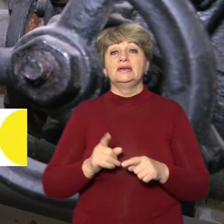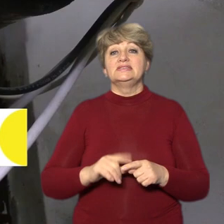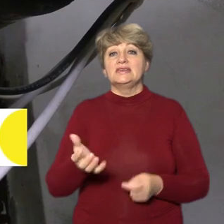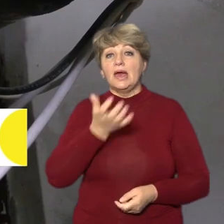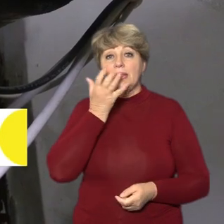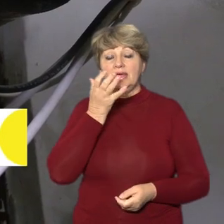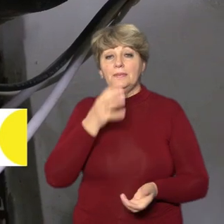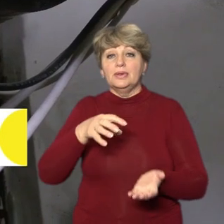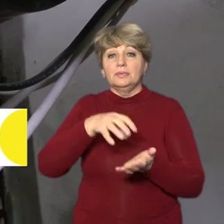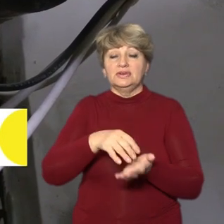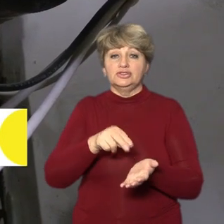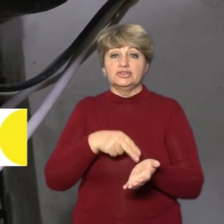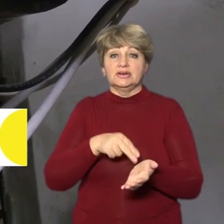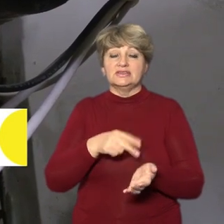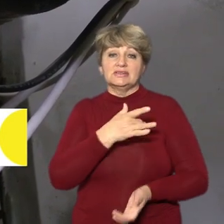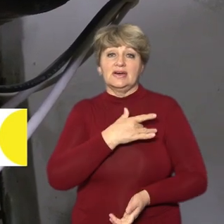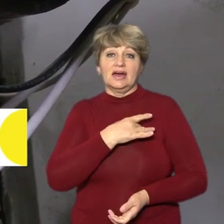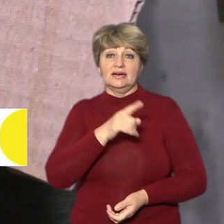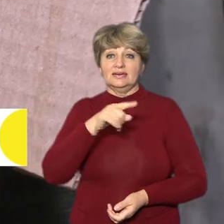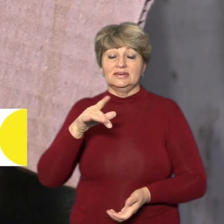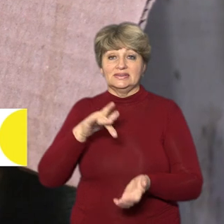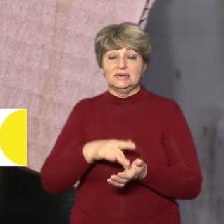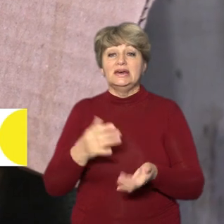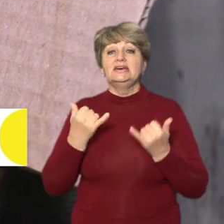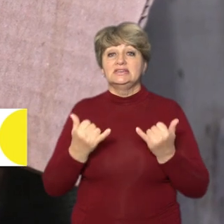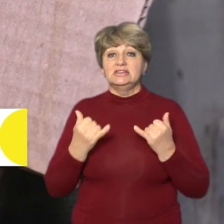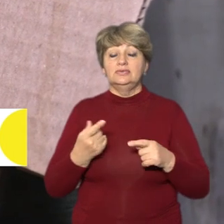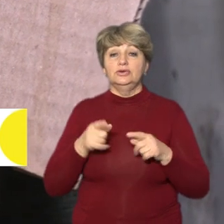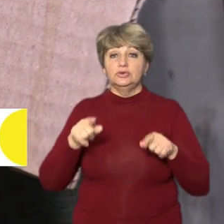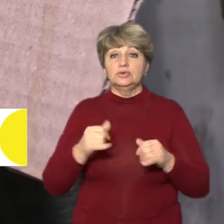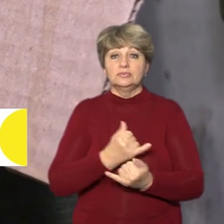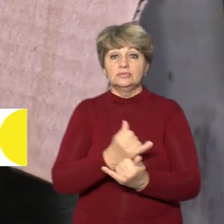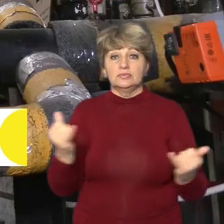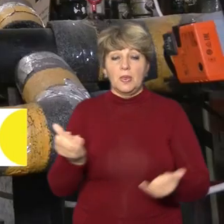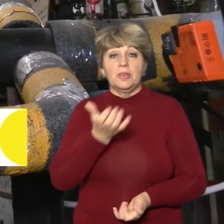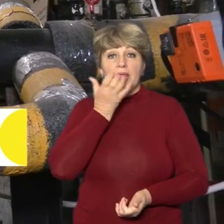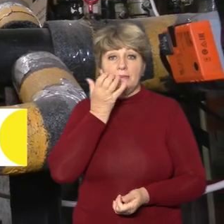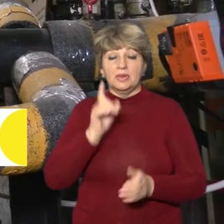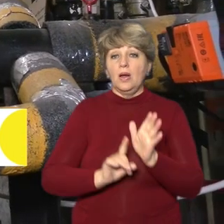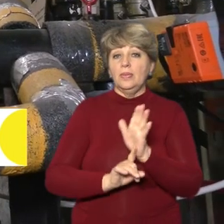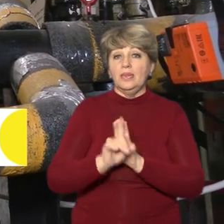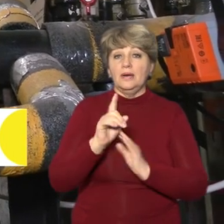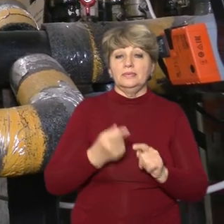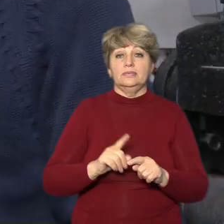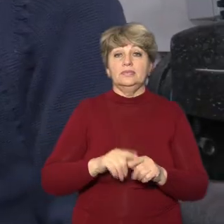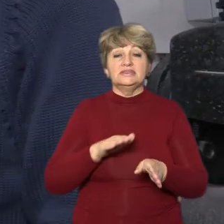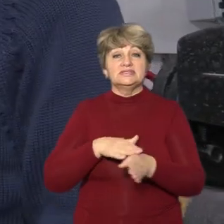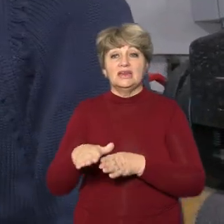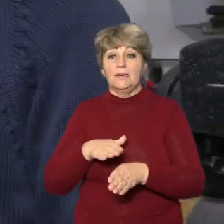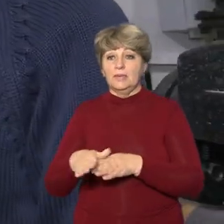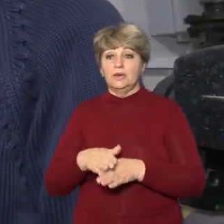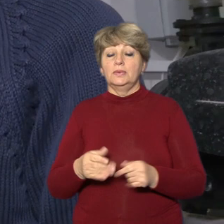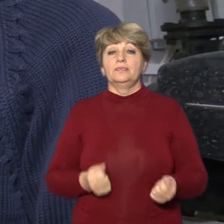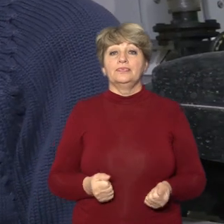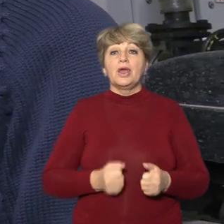Черкаського обласного кардіоцентру. Сьогодні тут розпломбували засунки для подачі тепла і почали заповнення системи опалення. На